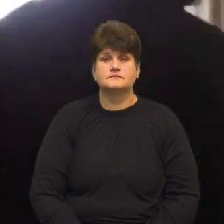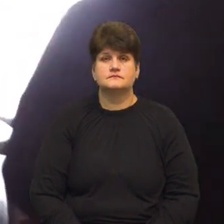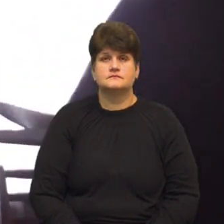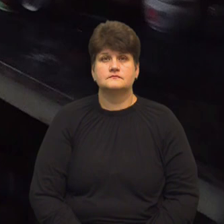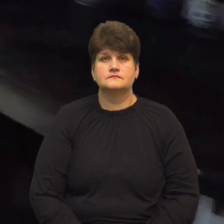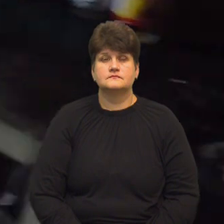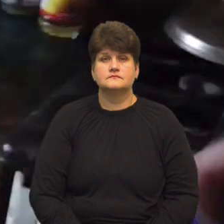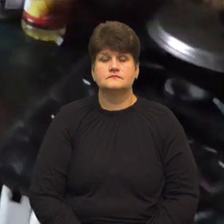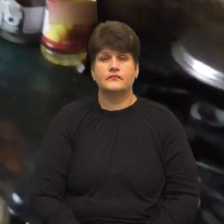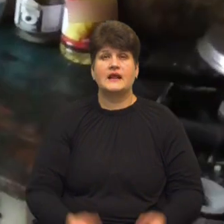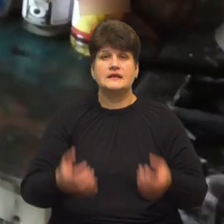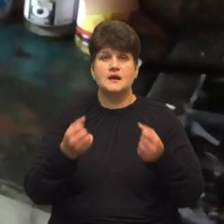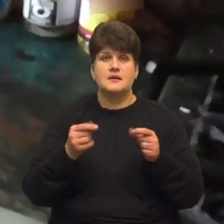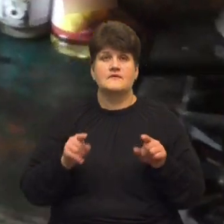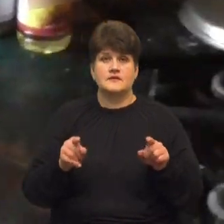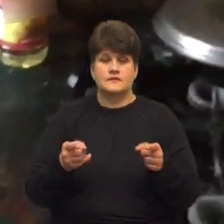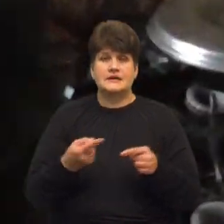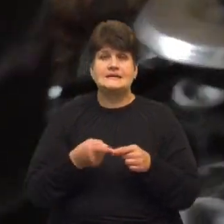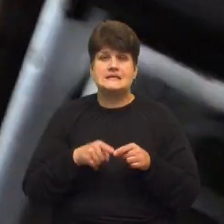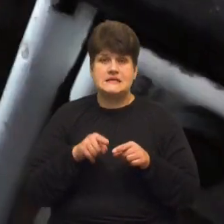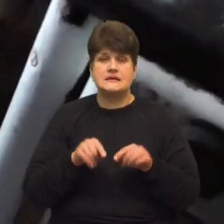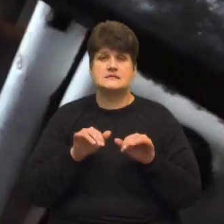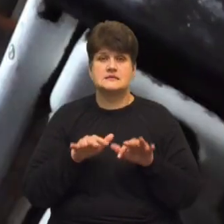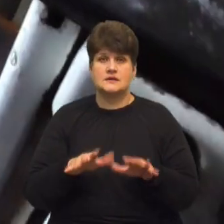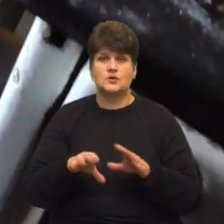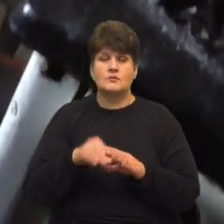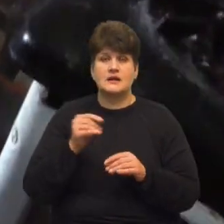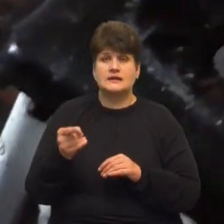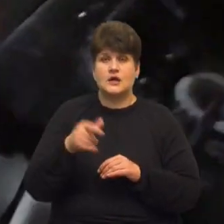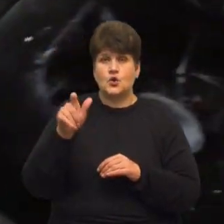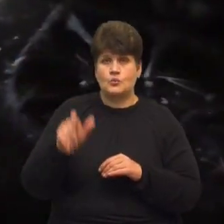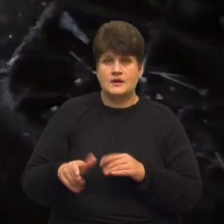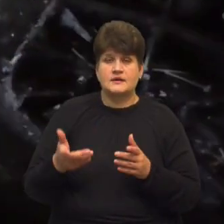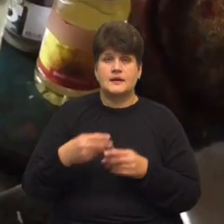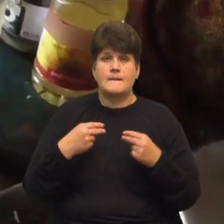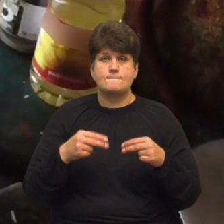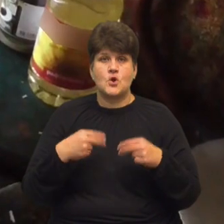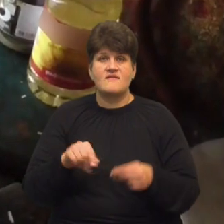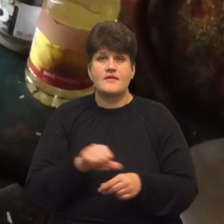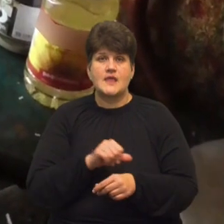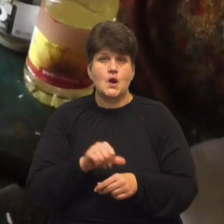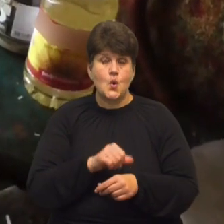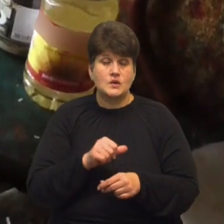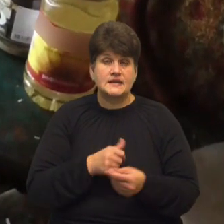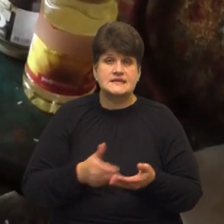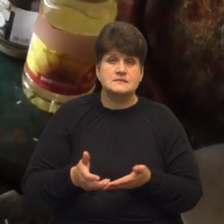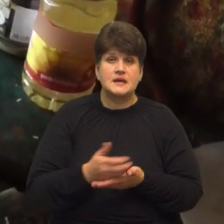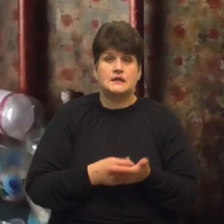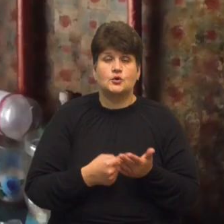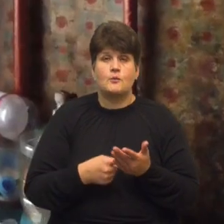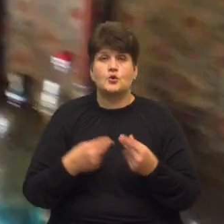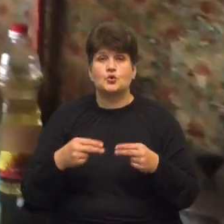Тримання під вартою. Такий запобіжний захід обрали тернополянину, який продавав наркотики. Збирати докази про торгівлю